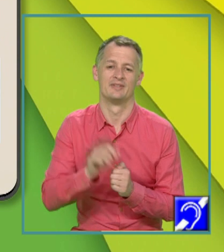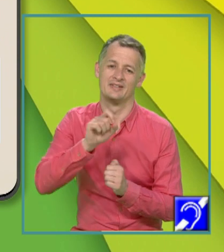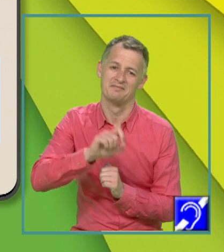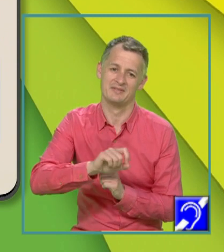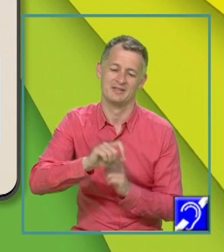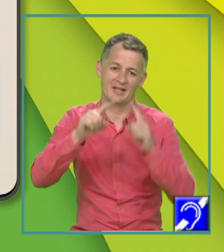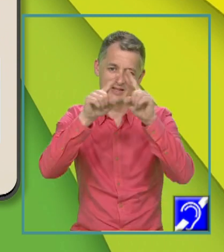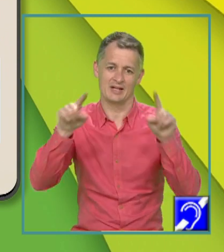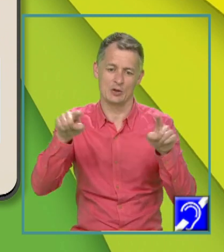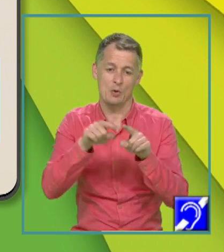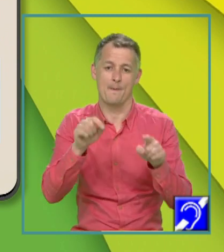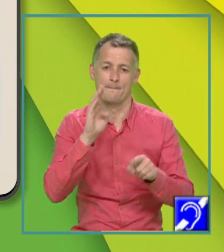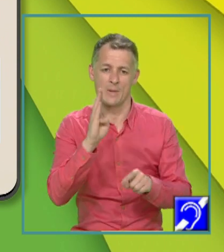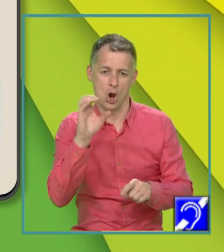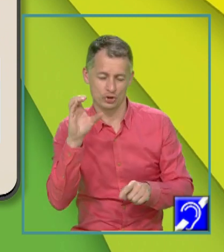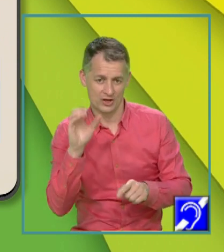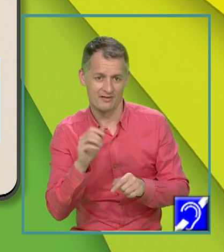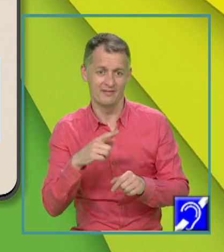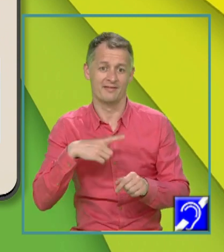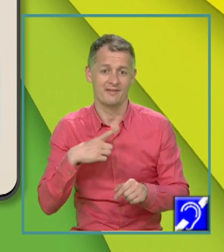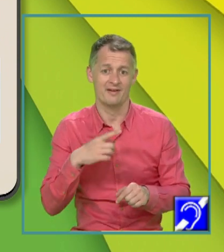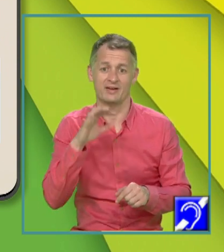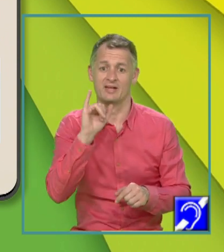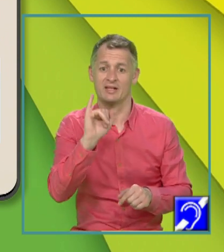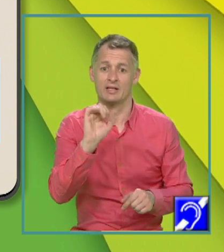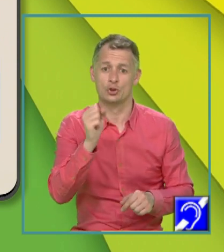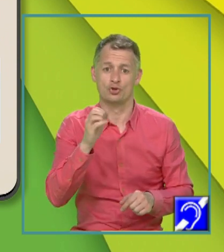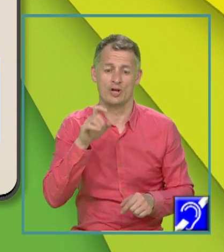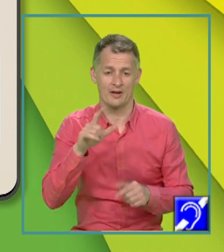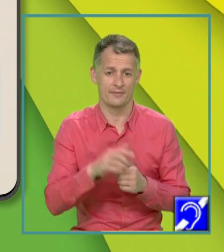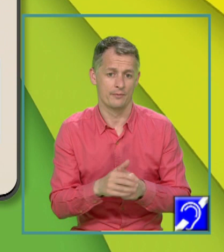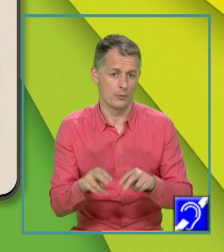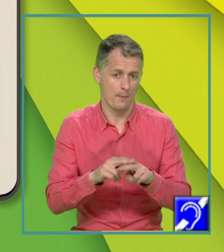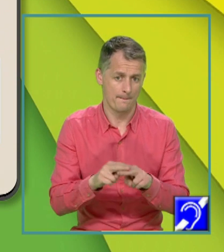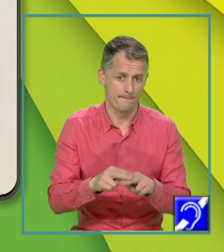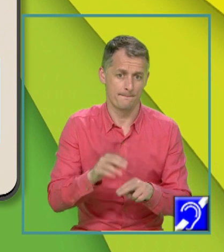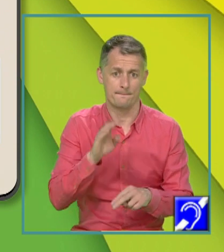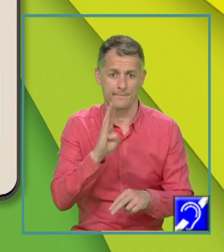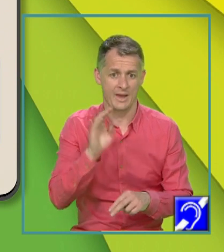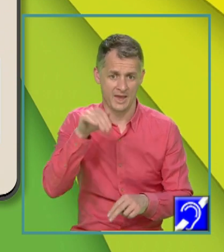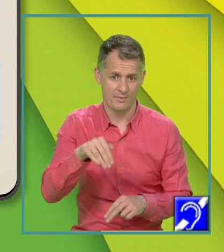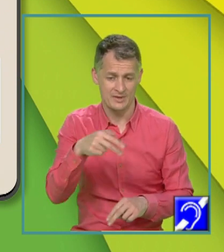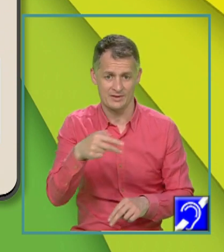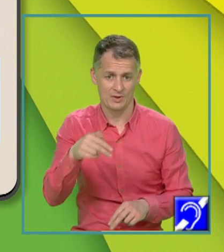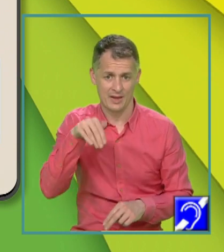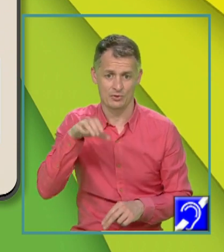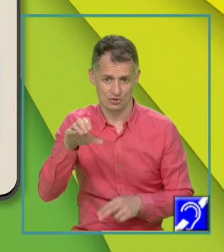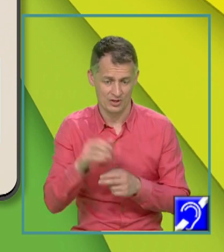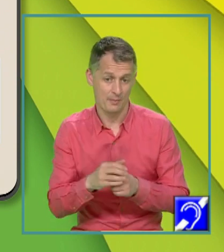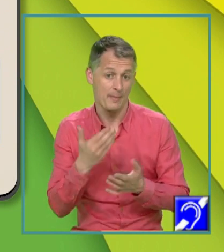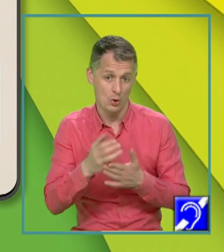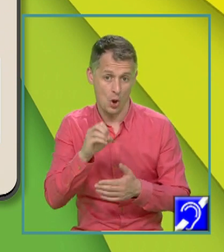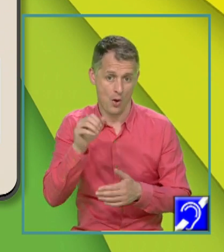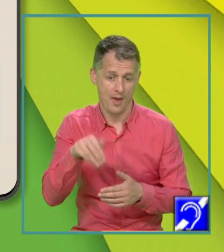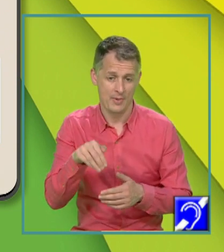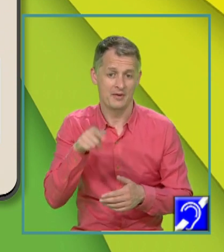este un triunghi dreptunghic isoscel. Cum? BM egal cu MC, da? Pentru că M e mișloc, atunci